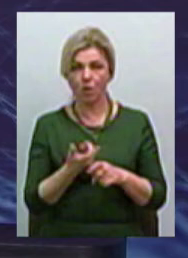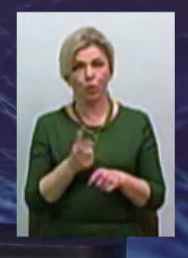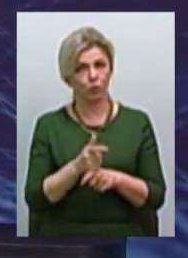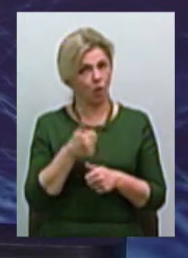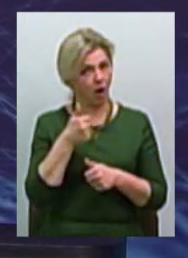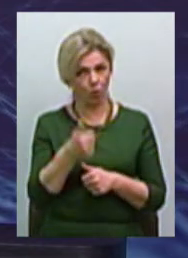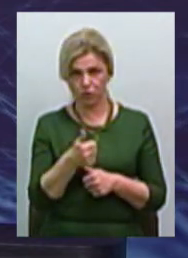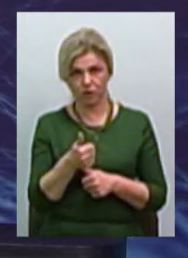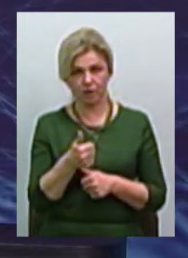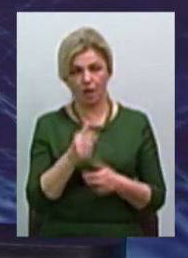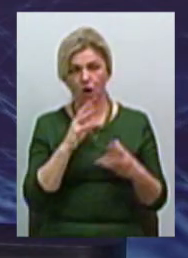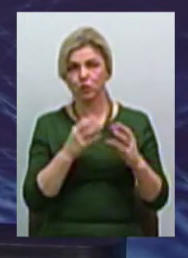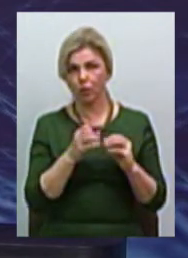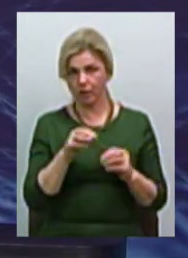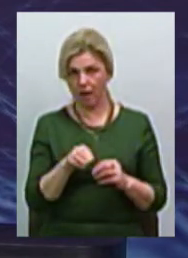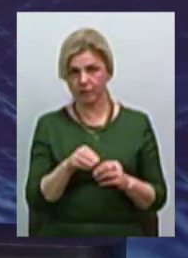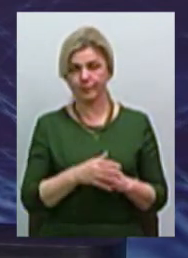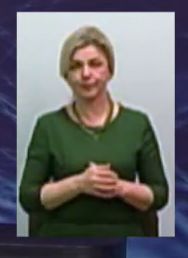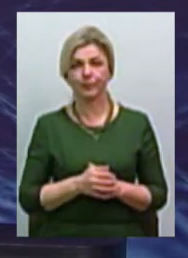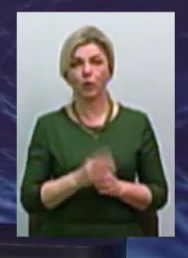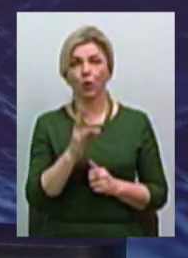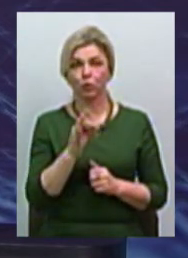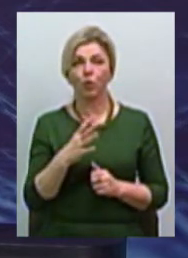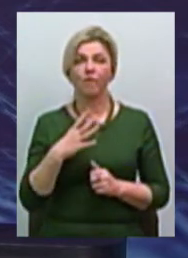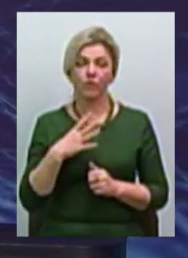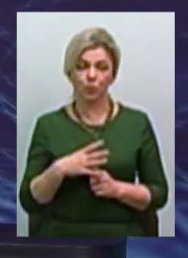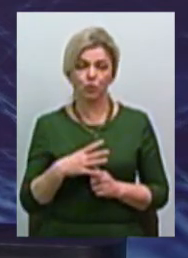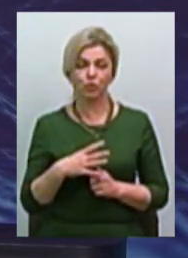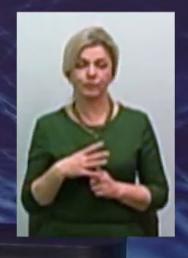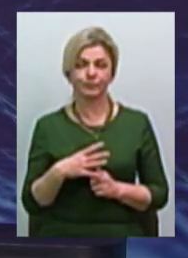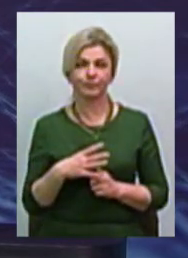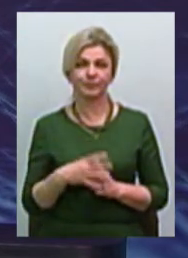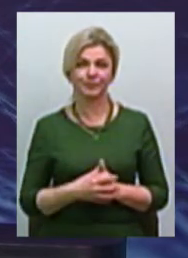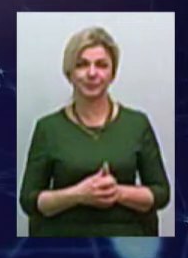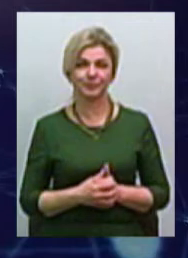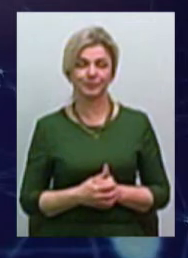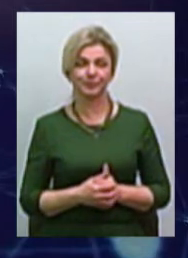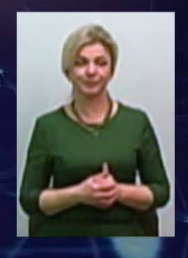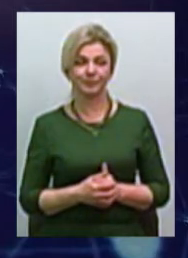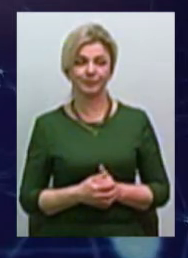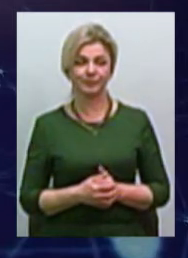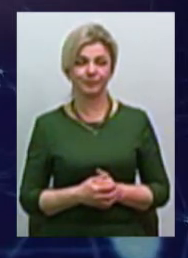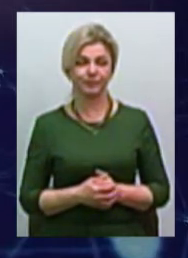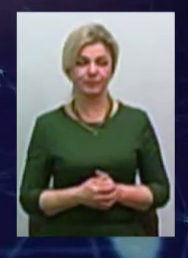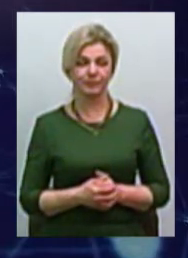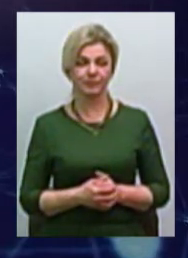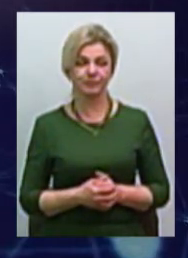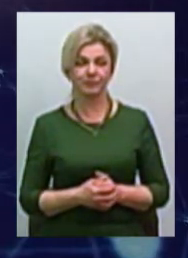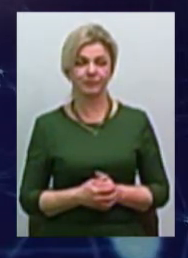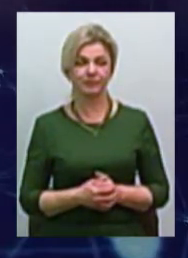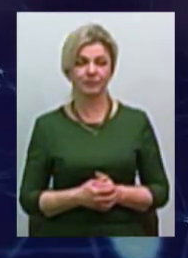хороший результат. Але при цьому мушу відзначити, що